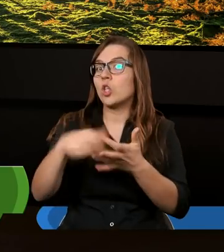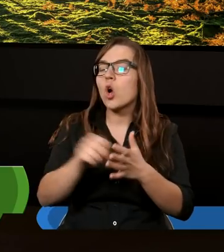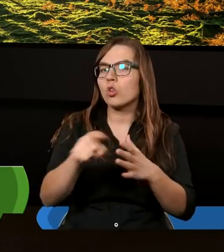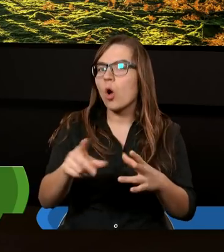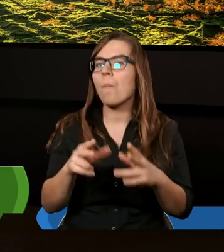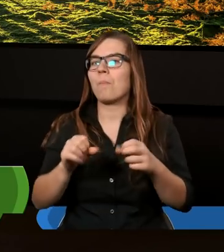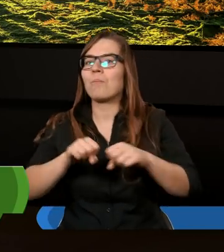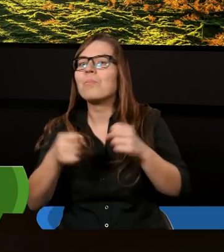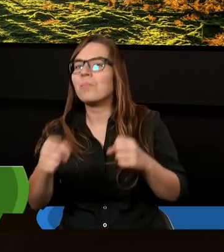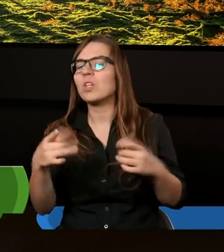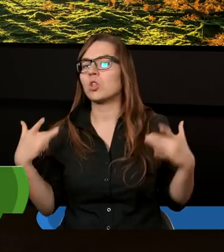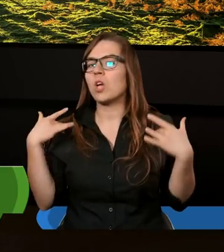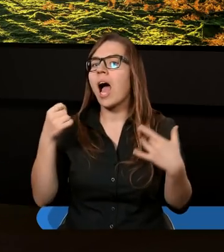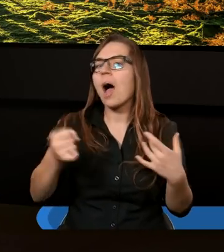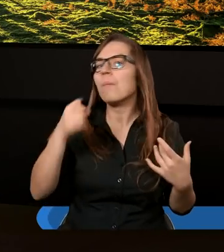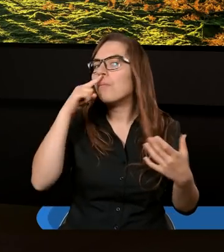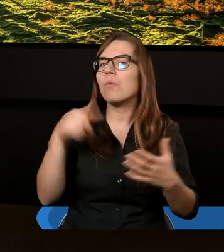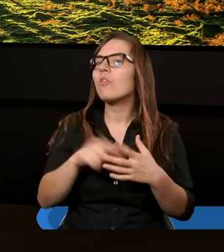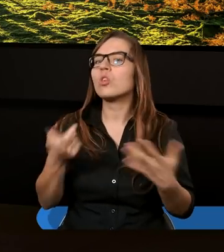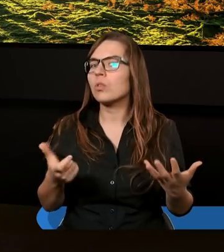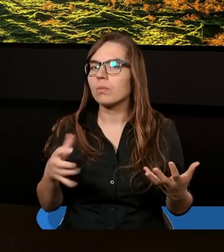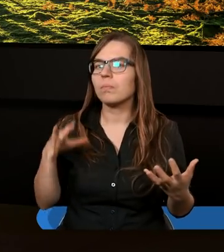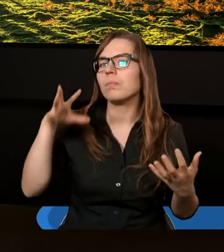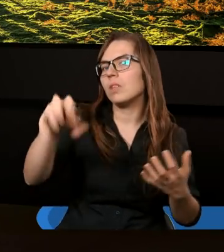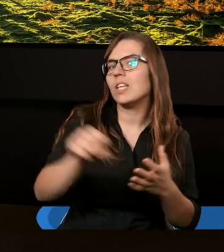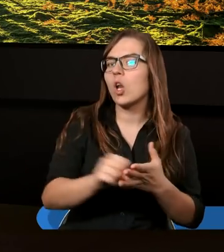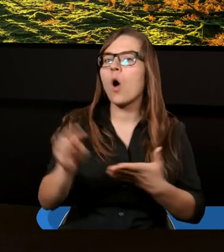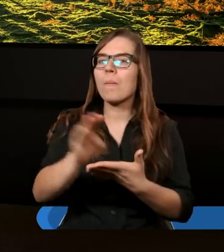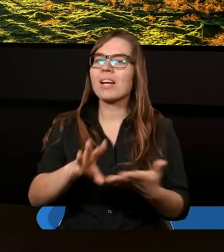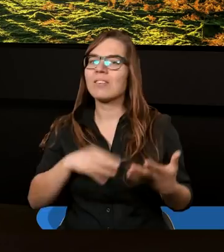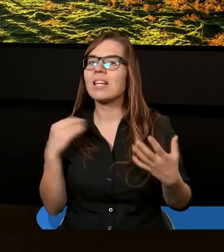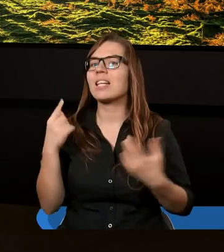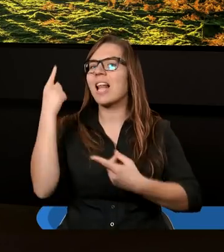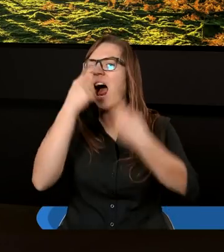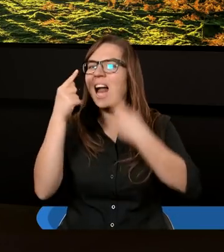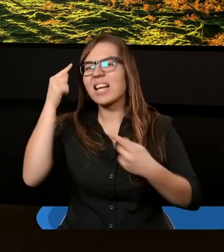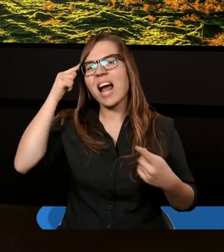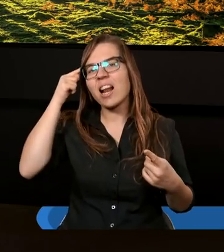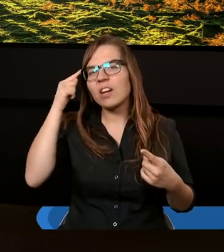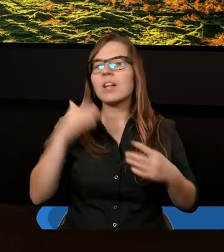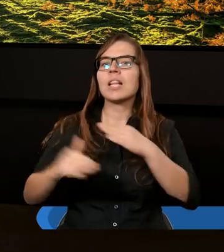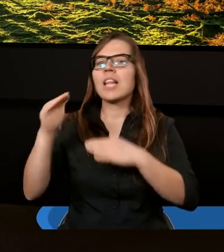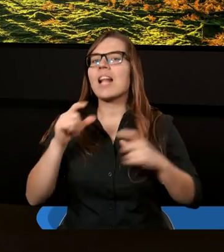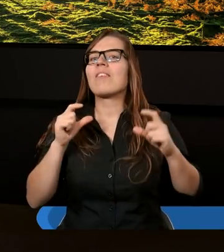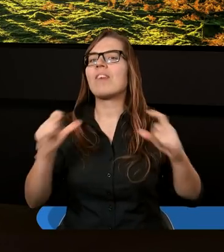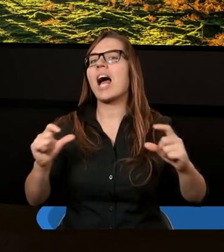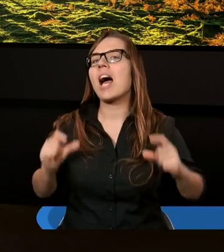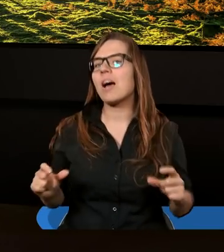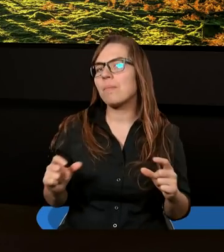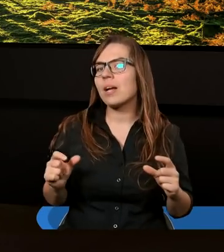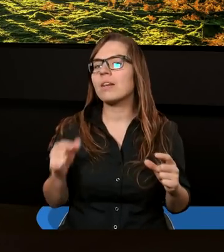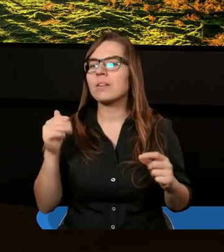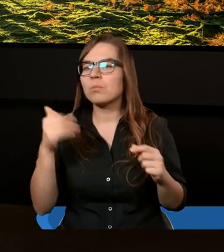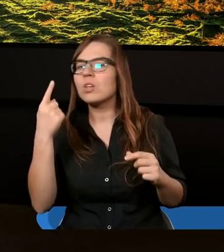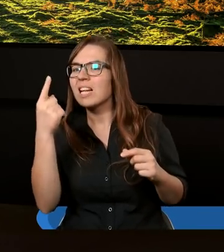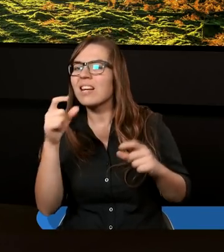przełomu w życiu apostołów, powinniśmy sięgnąć do Pisma Świętego i zastanowić się nad fragmentem, no może na